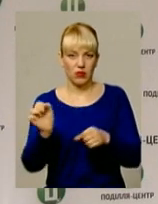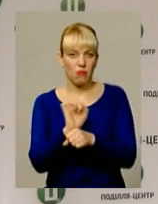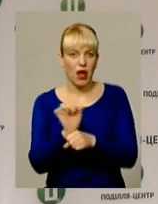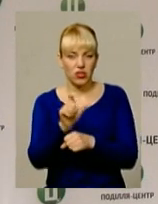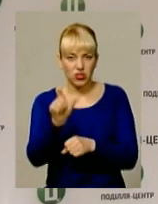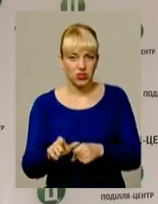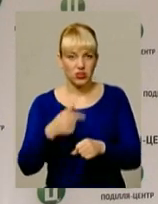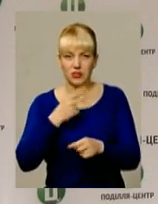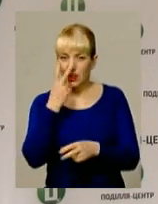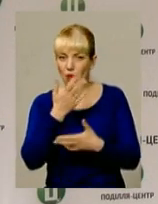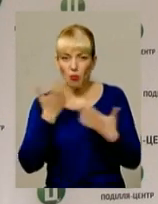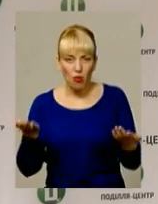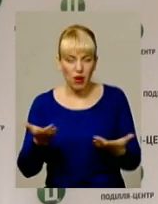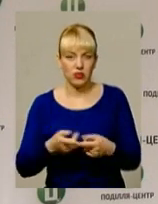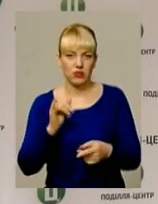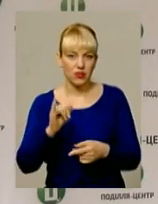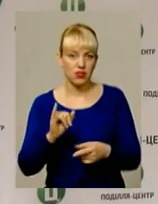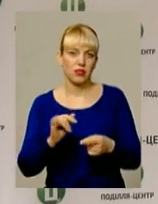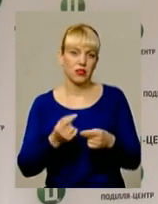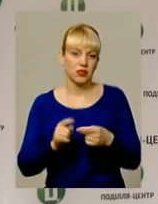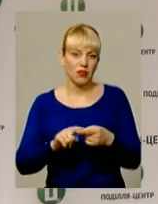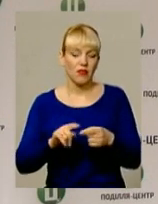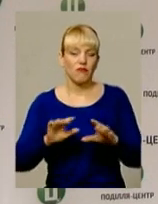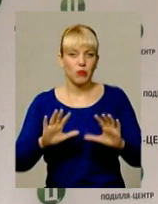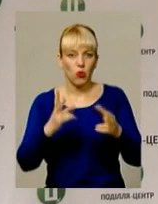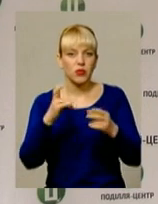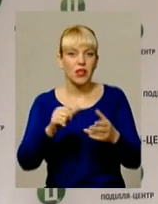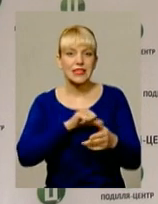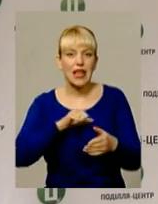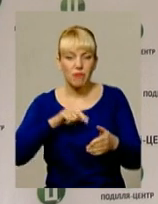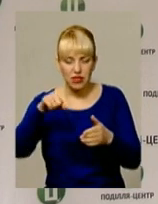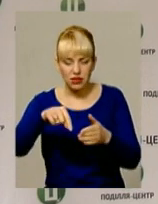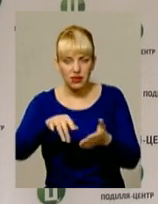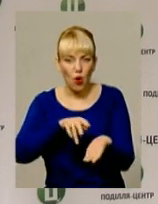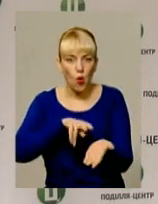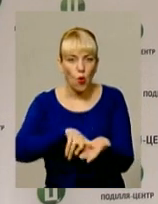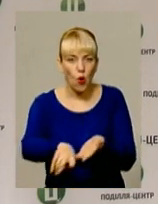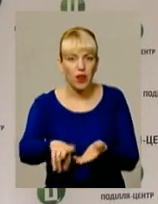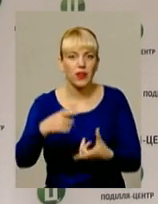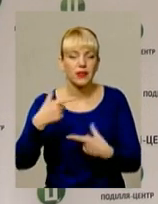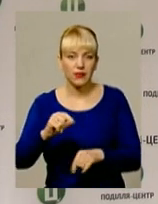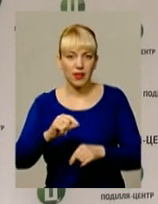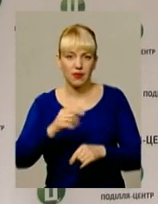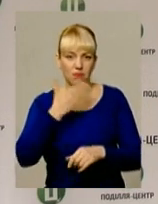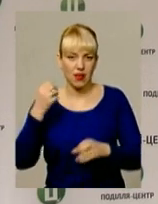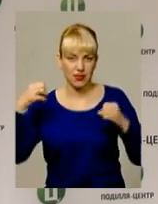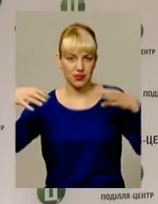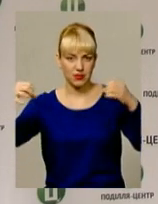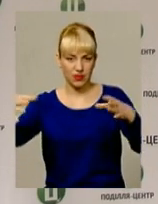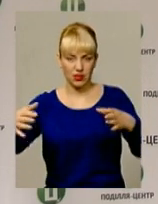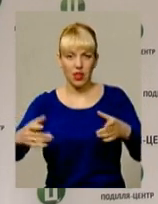побачив. Це відбулося не на станції, це відбулося на самій колії. Тобто там освітлення немає, ніяких регульованих